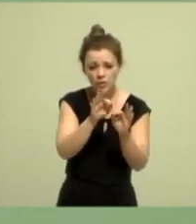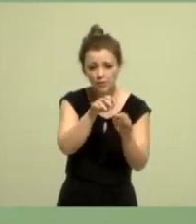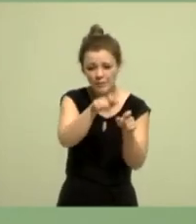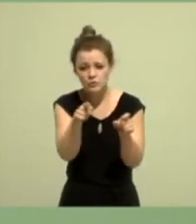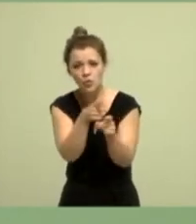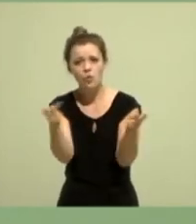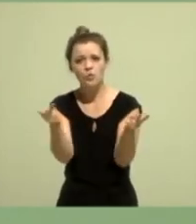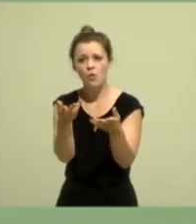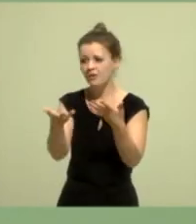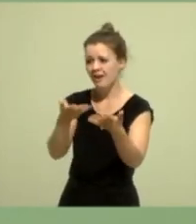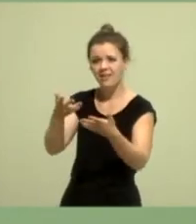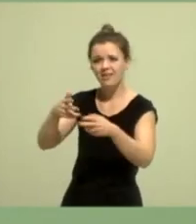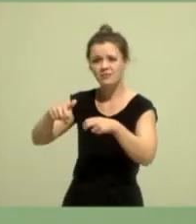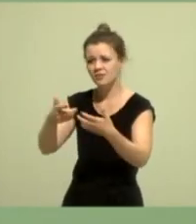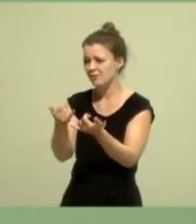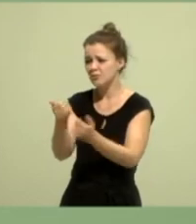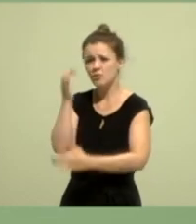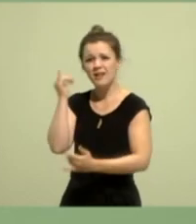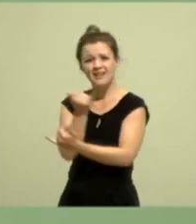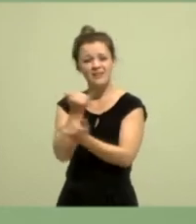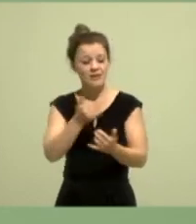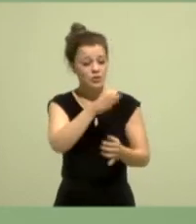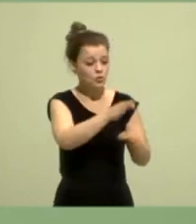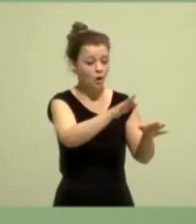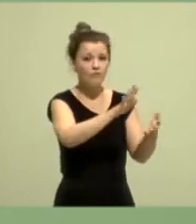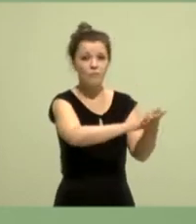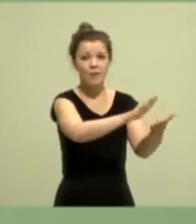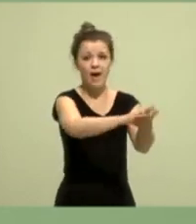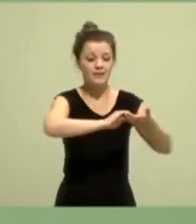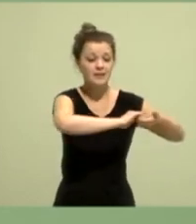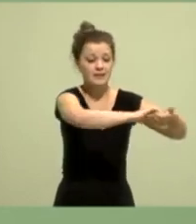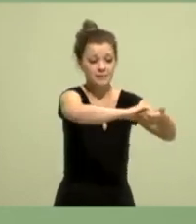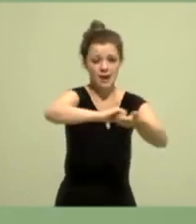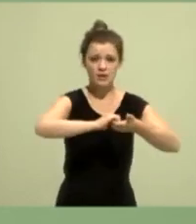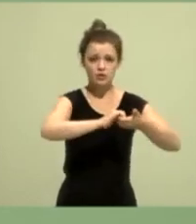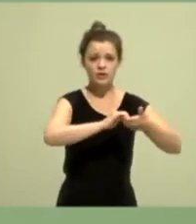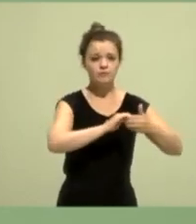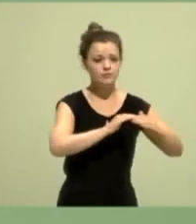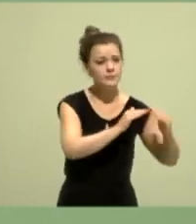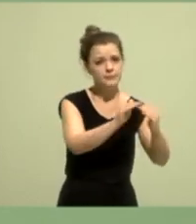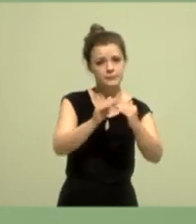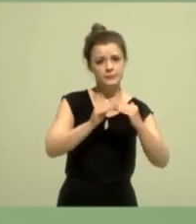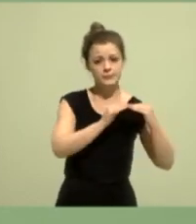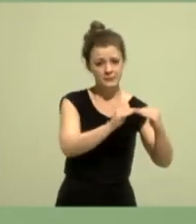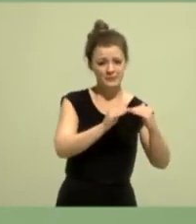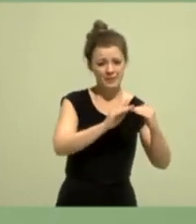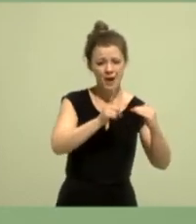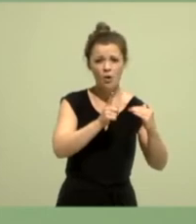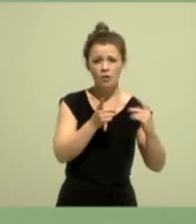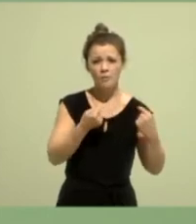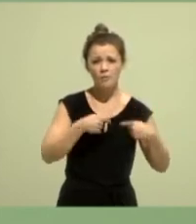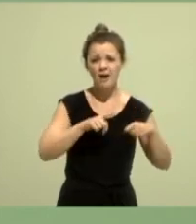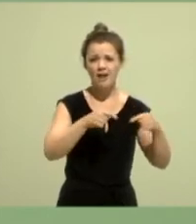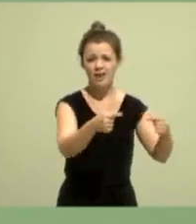Wie erhalten wir Dorfgemeinschaften und die so wichtige Solidarität vor Ort bei einer zunehmenden Individualisierung von Gesellschaft?